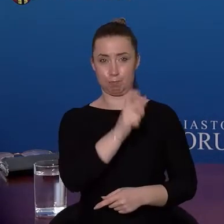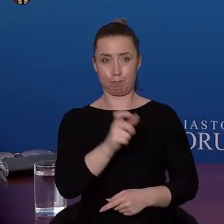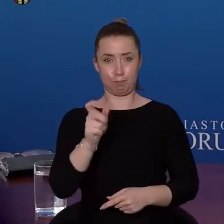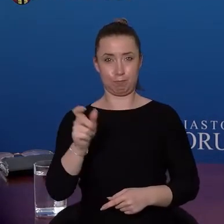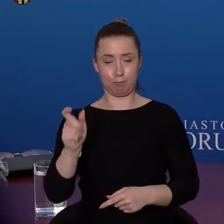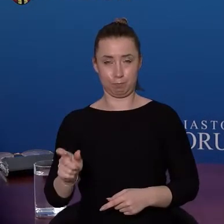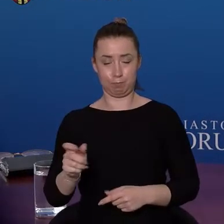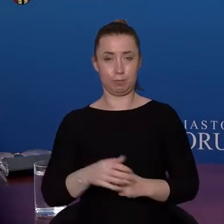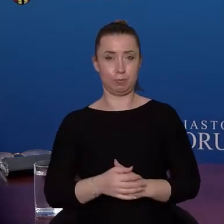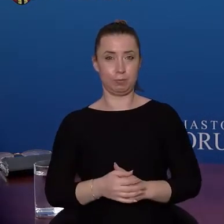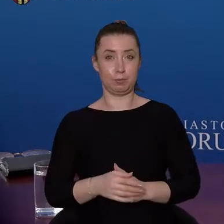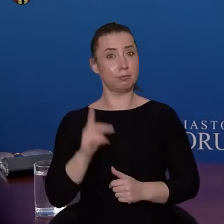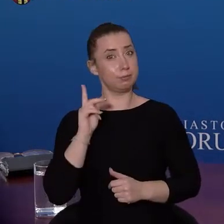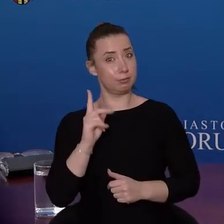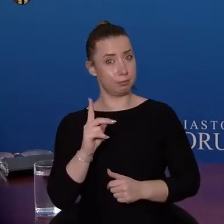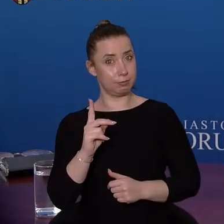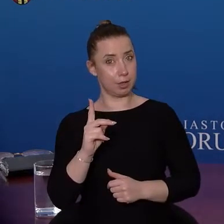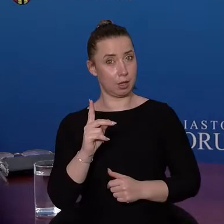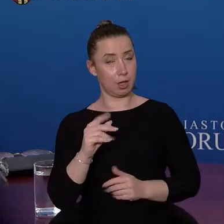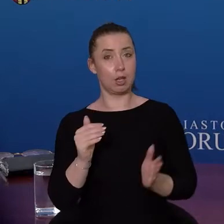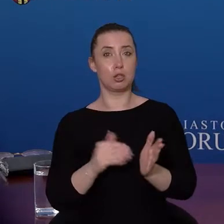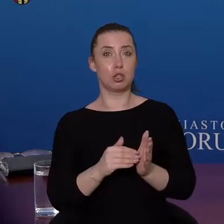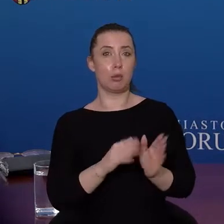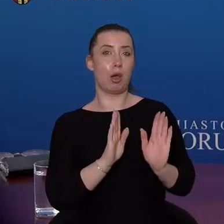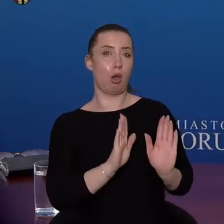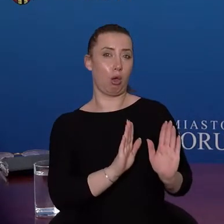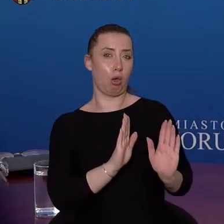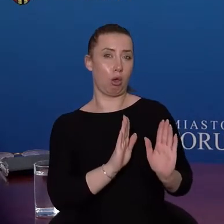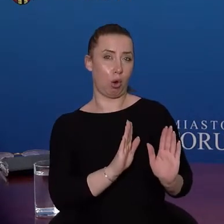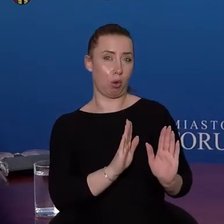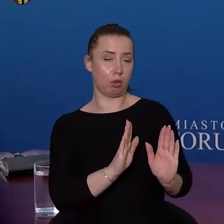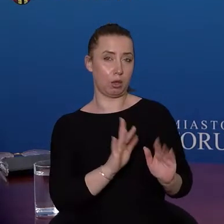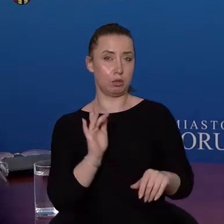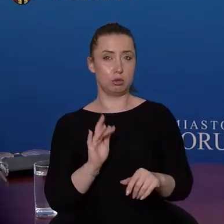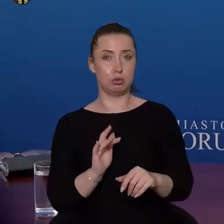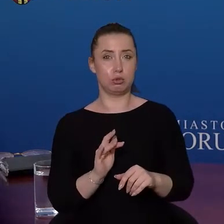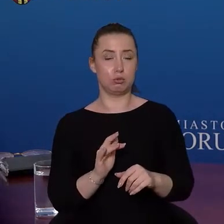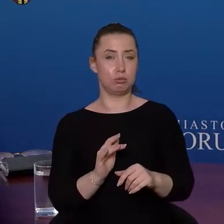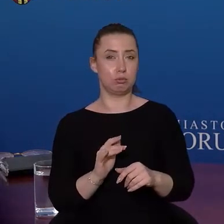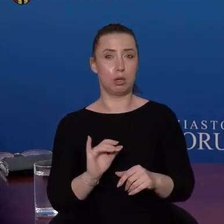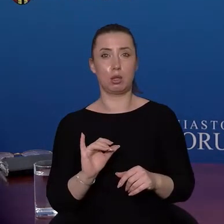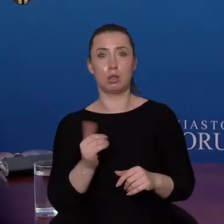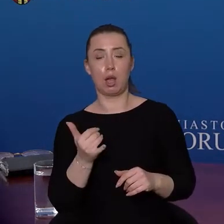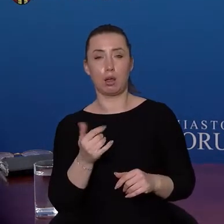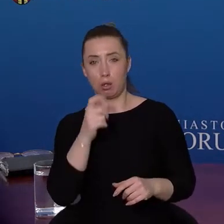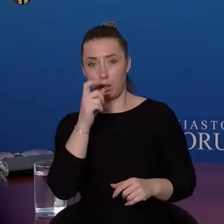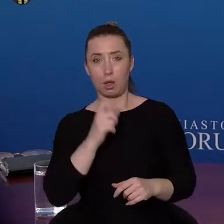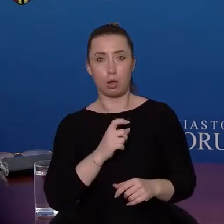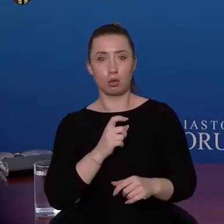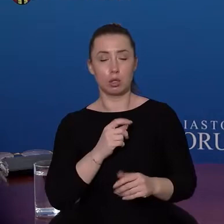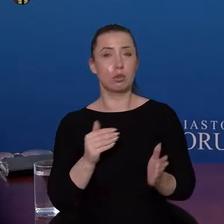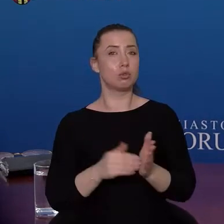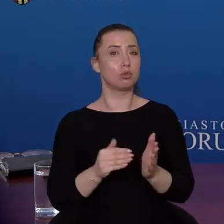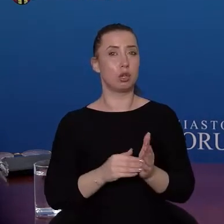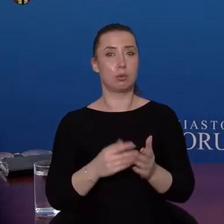SARS-CoV-2, ale oczywiście chronić się przed skutkami, szczególnie tymi najgorszymi trzeba.